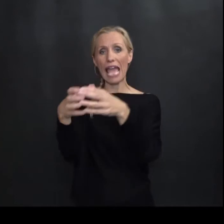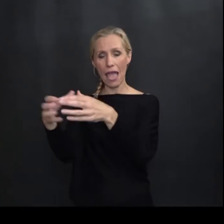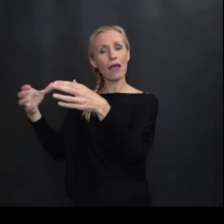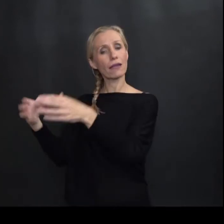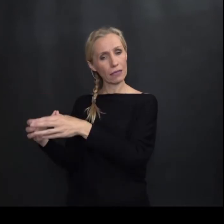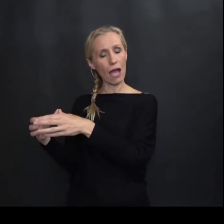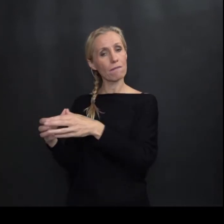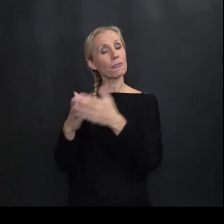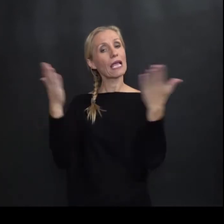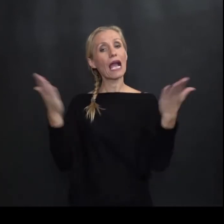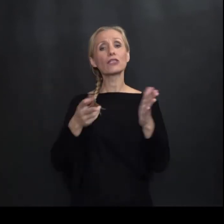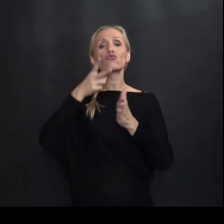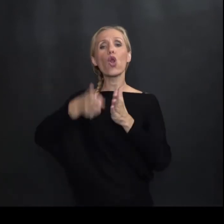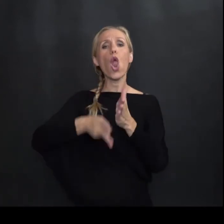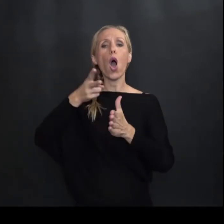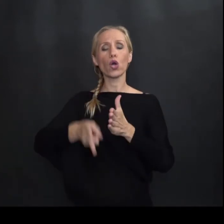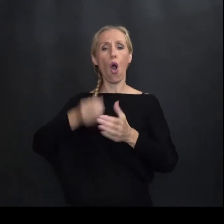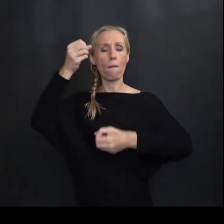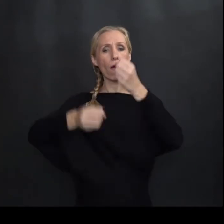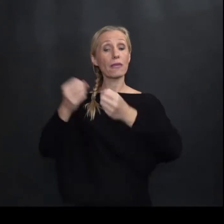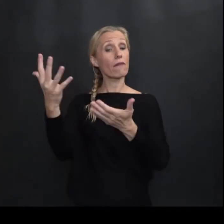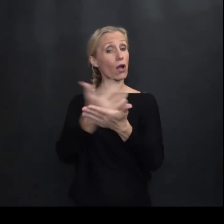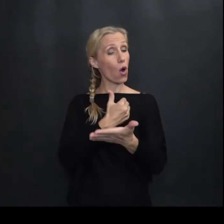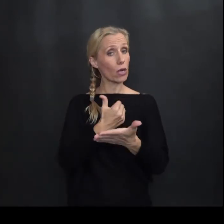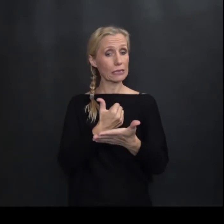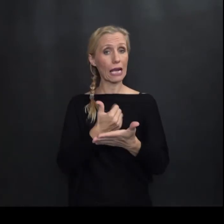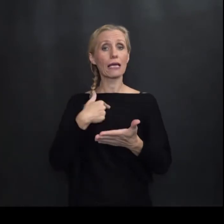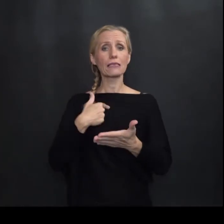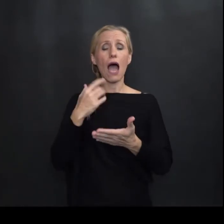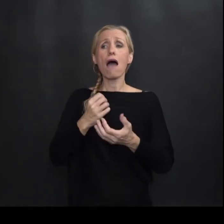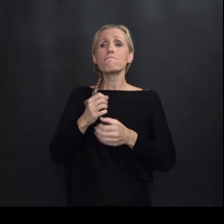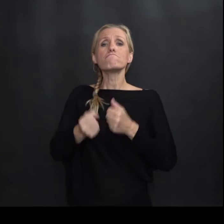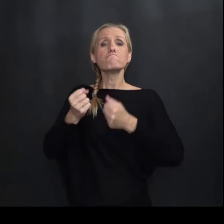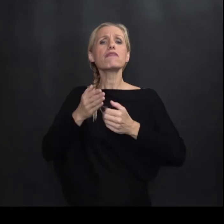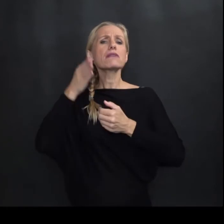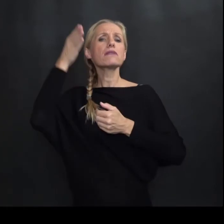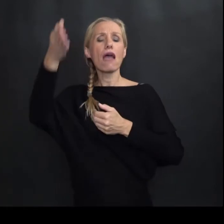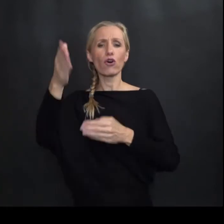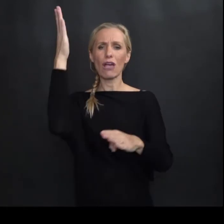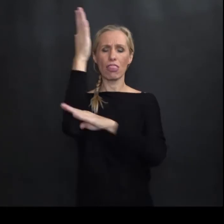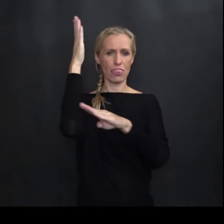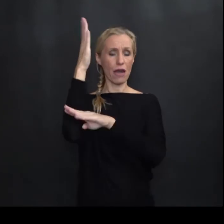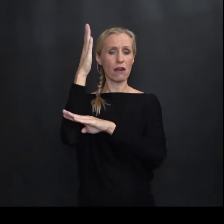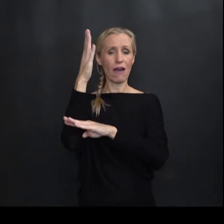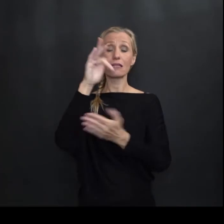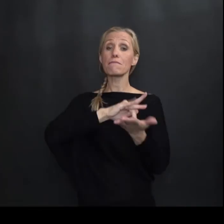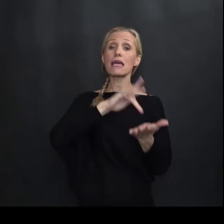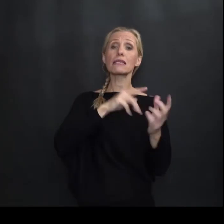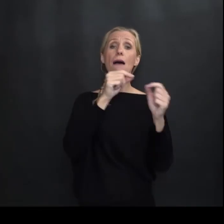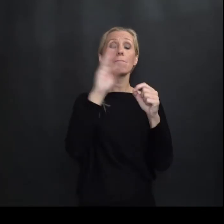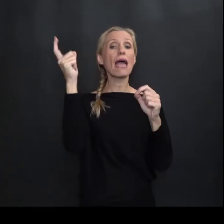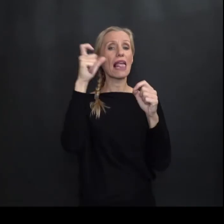serija Kada su Lokomotive Služile Za prevoz Uglavnom Drvne mase Sa